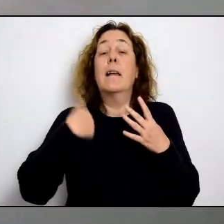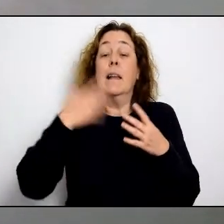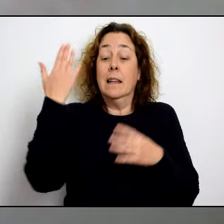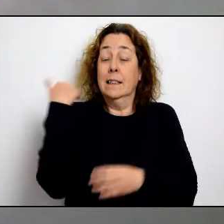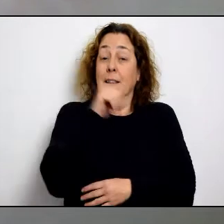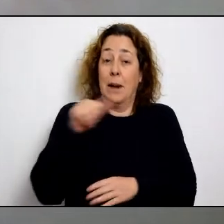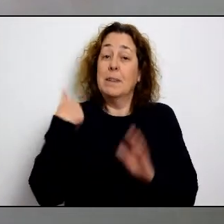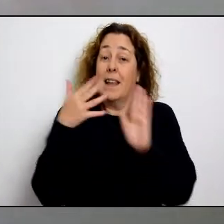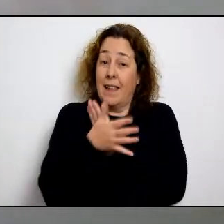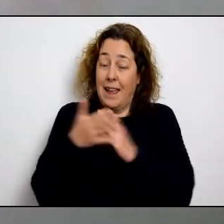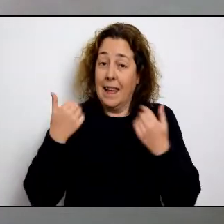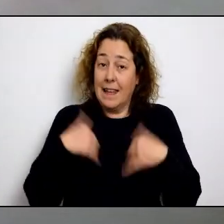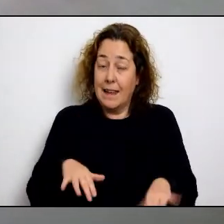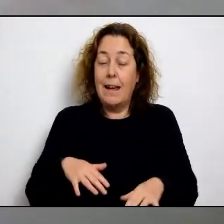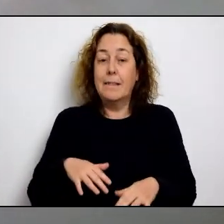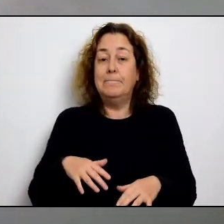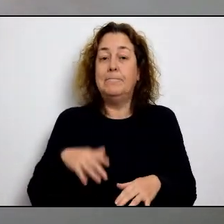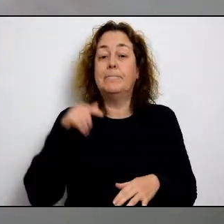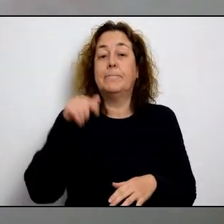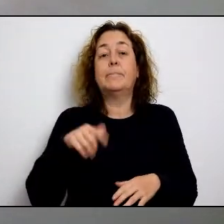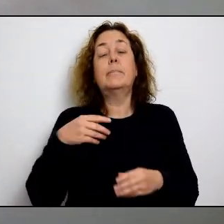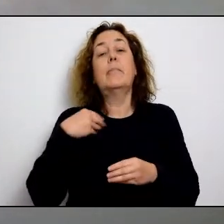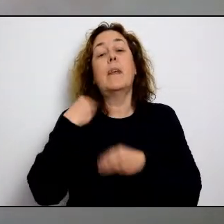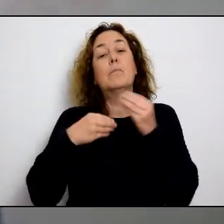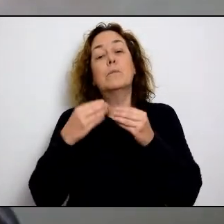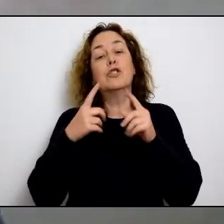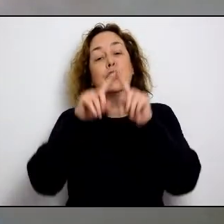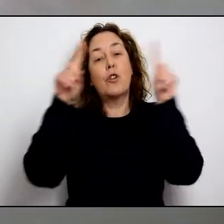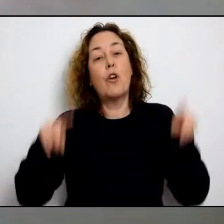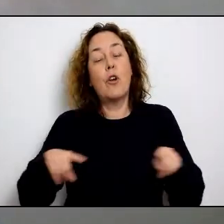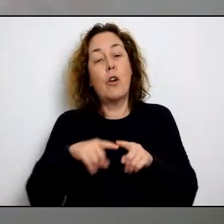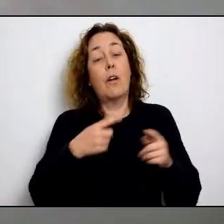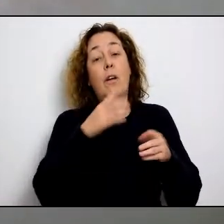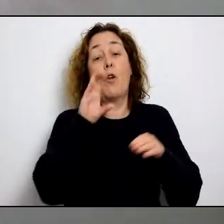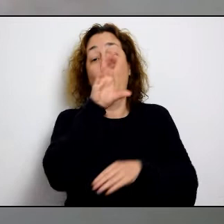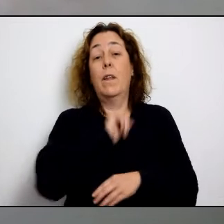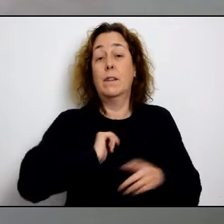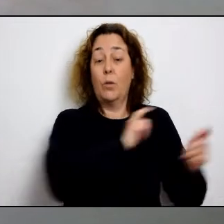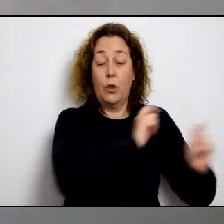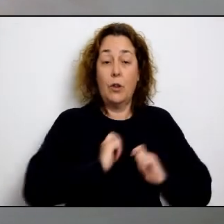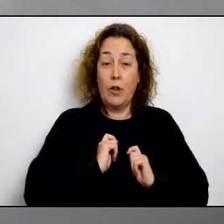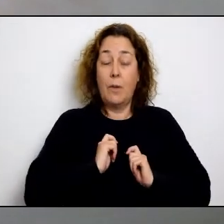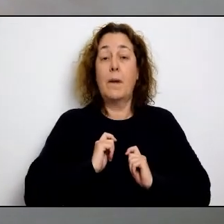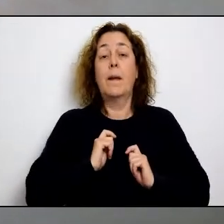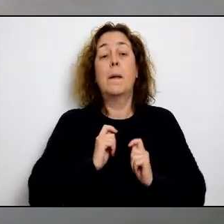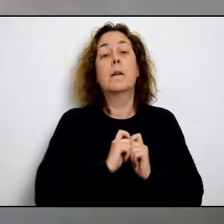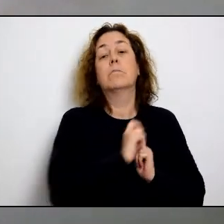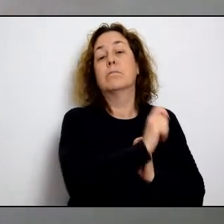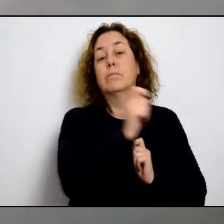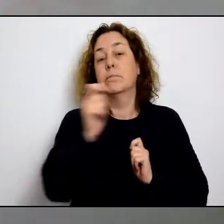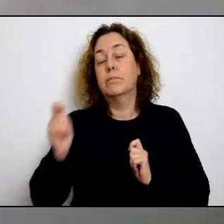persones que fan feina a les deixalleries, etcètera, que s'ha articulat, com vaig explicar la setmana passada, a través d